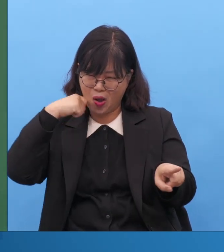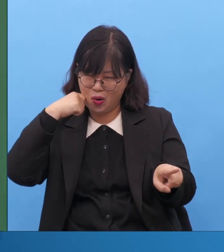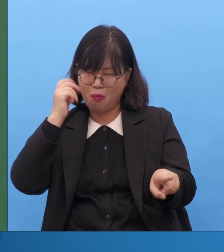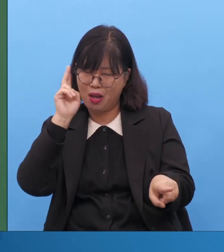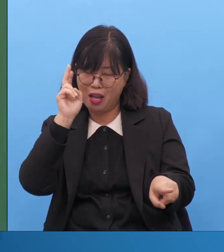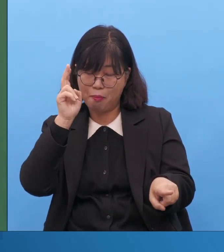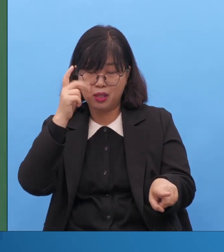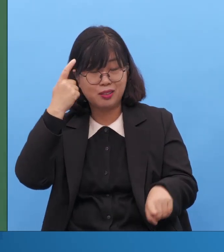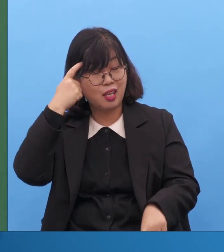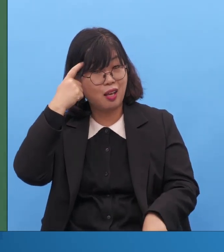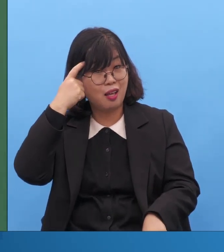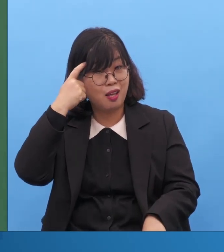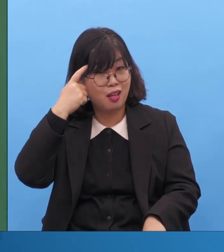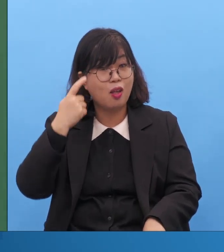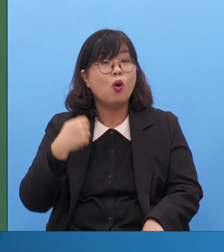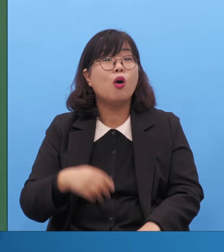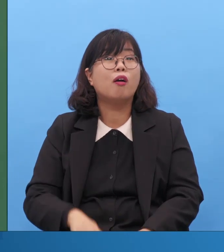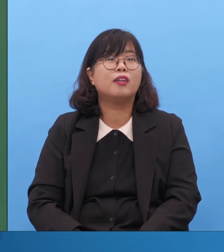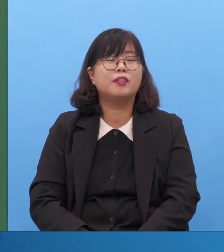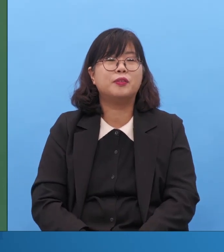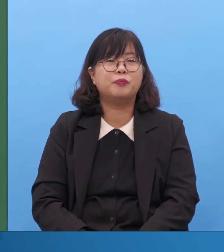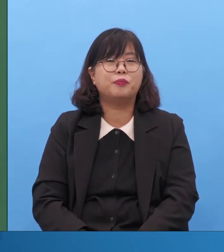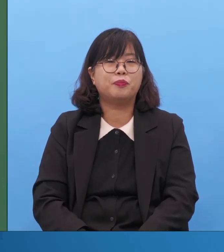쟤는 안 미쳤어 그 사람이